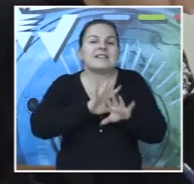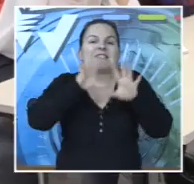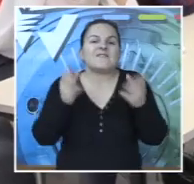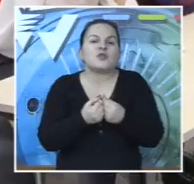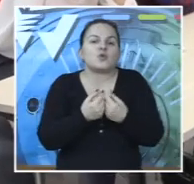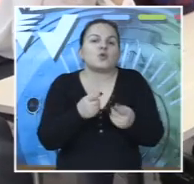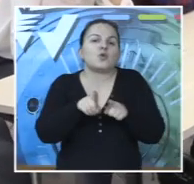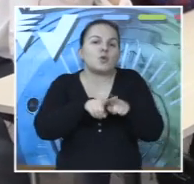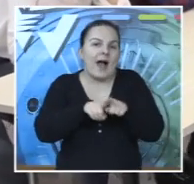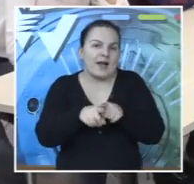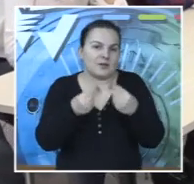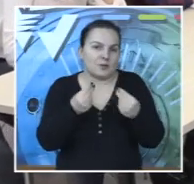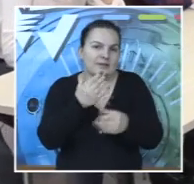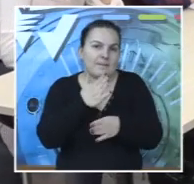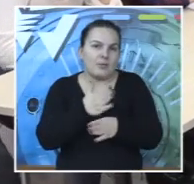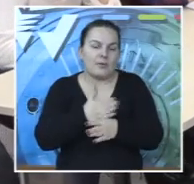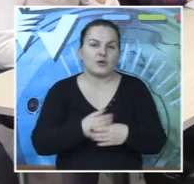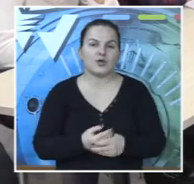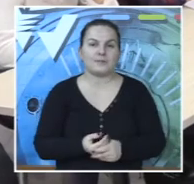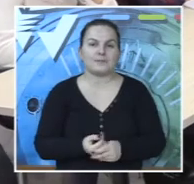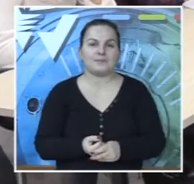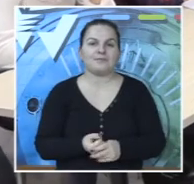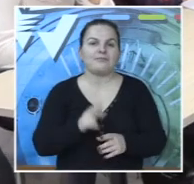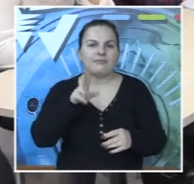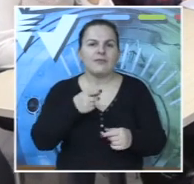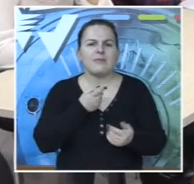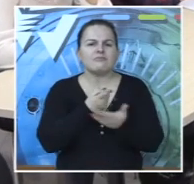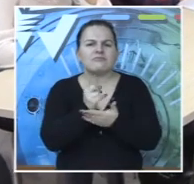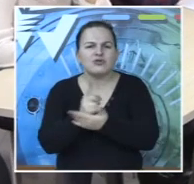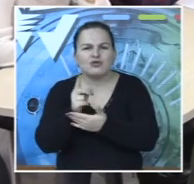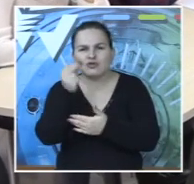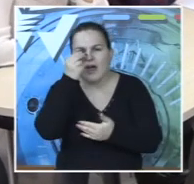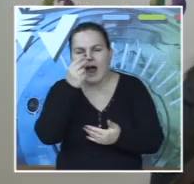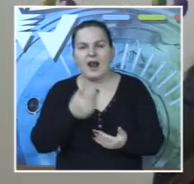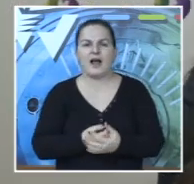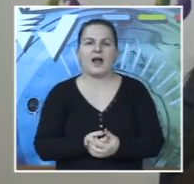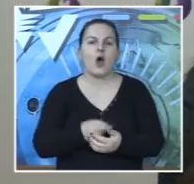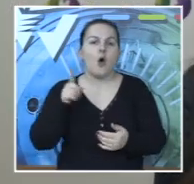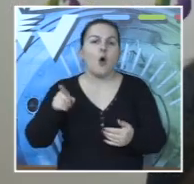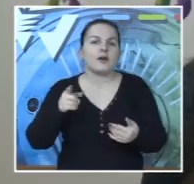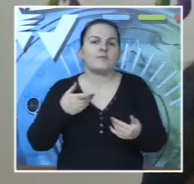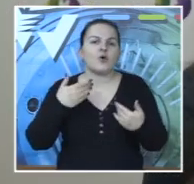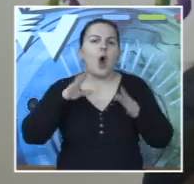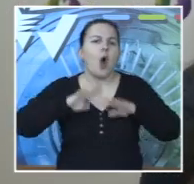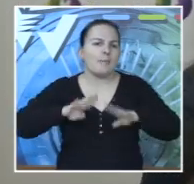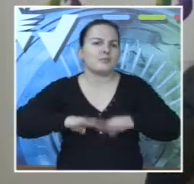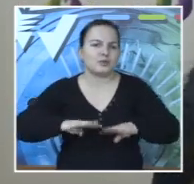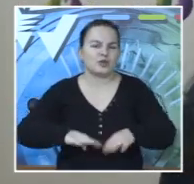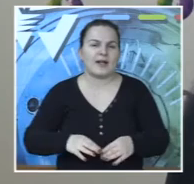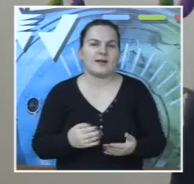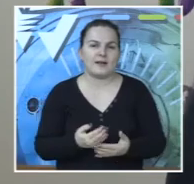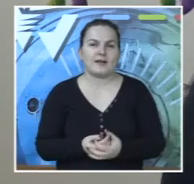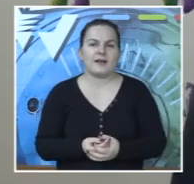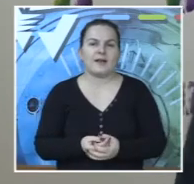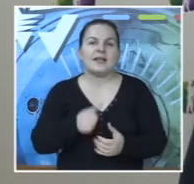jednostavno, svi su drugarski nastrojeni, sve super. Šala, doskočica, smicalica, mislim da je oni najopušteniji